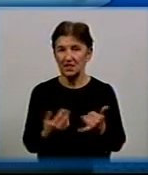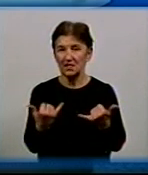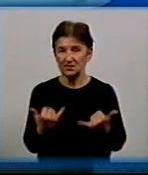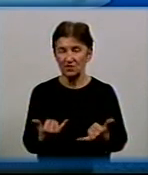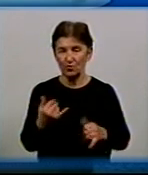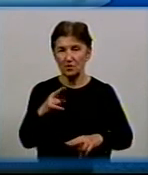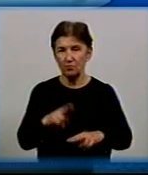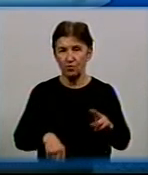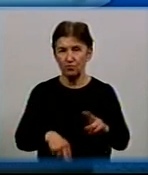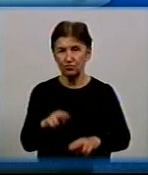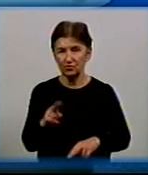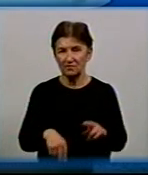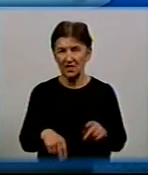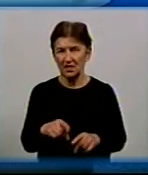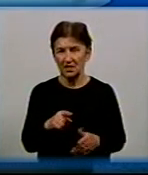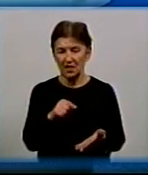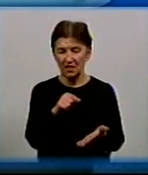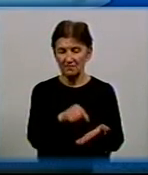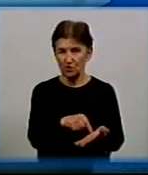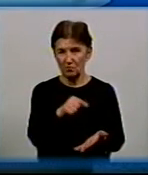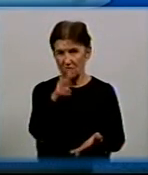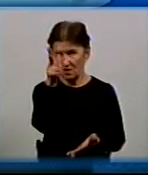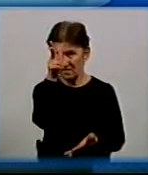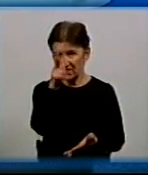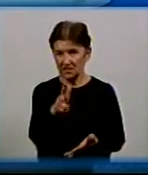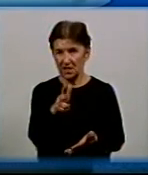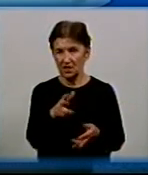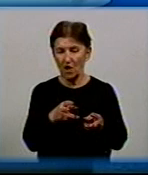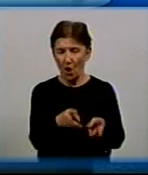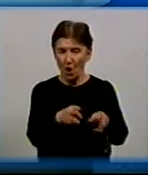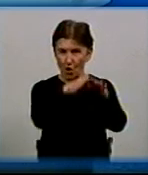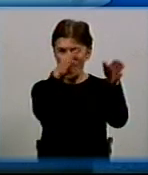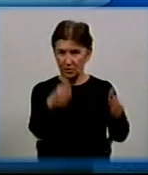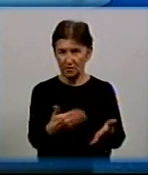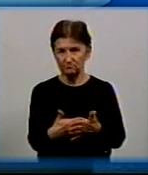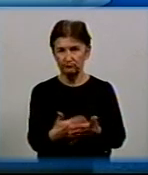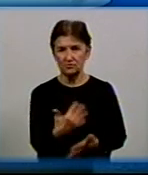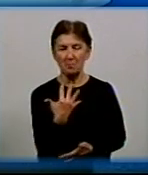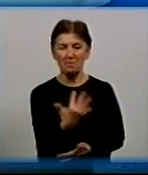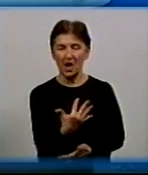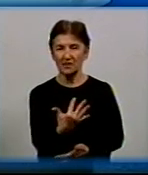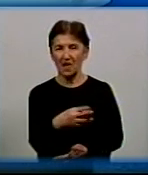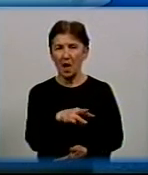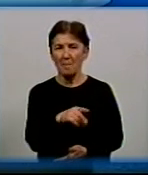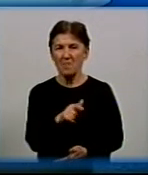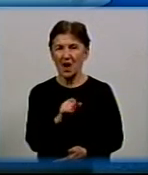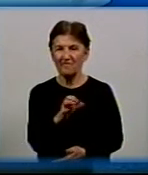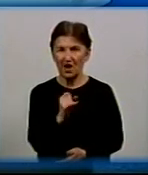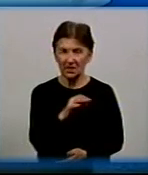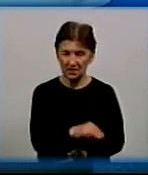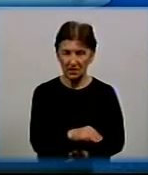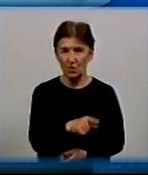побудувати в цьому кварталі котельню квартальну з потужністю, наприклад, 5 мегаватт. І вона буде працювати